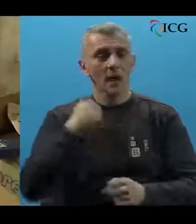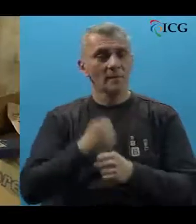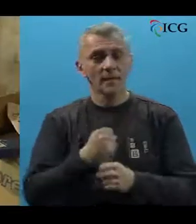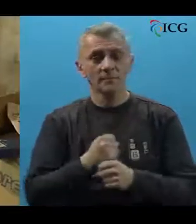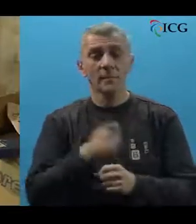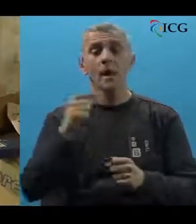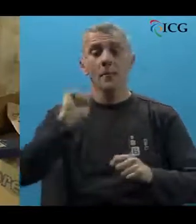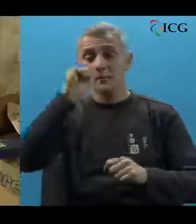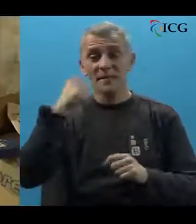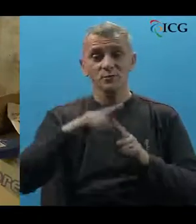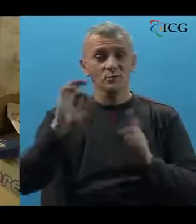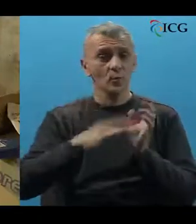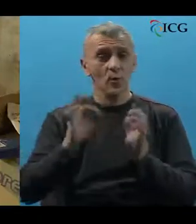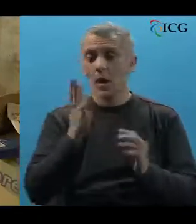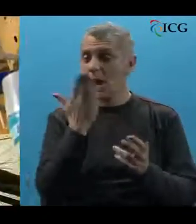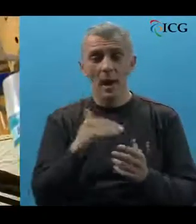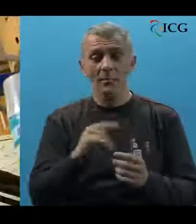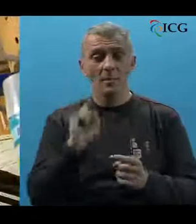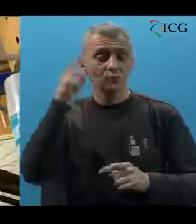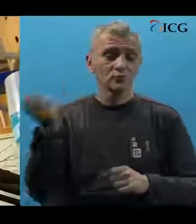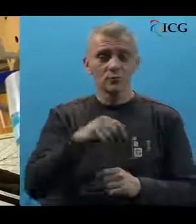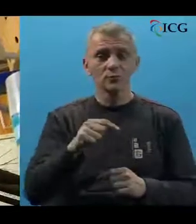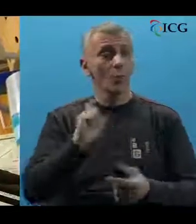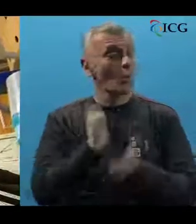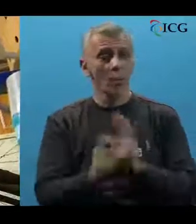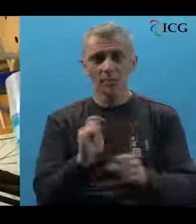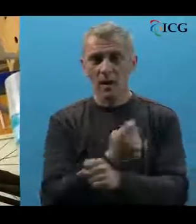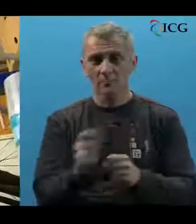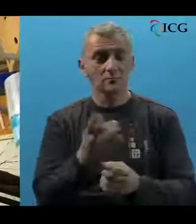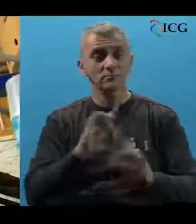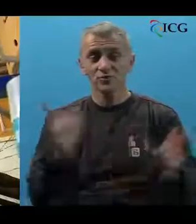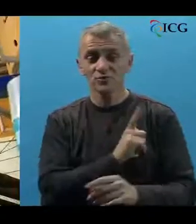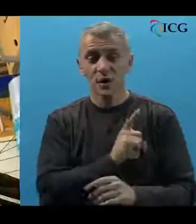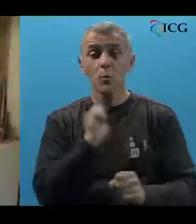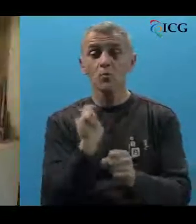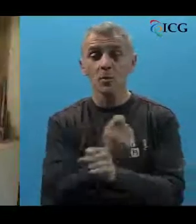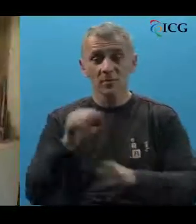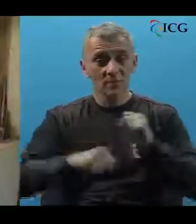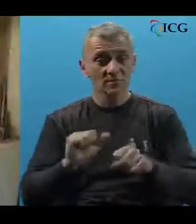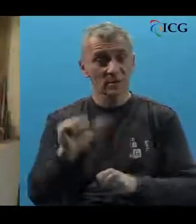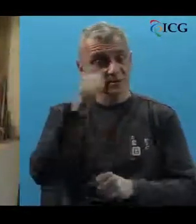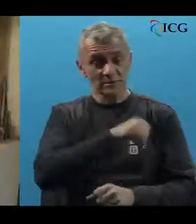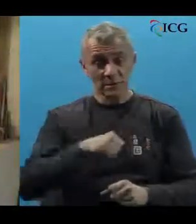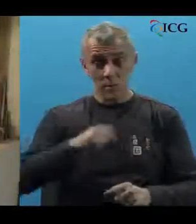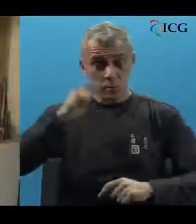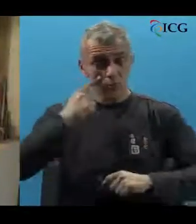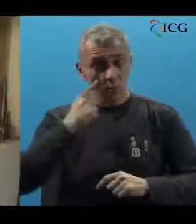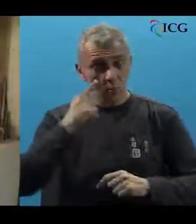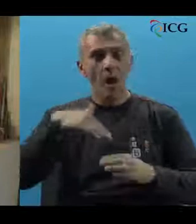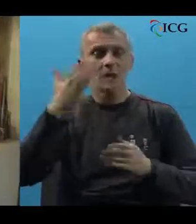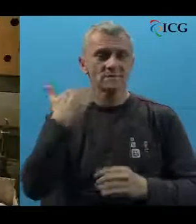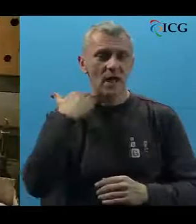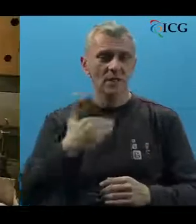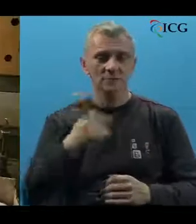Kod majstru Tome nema dođi sutra. Sve se odmah otklanja i bez čekanja. Svaki popravljeni bicikl prvo sam proba, pa tek onda daje